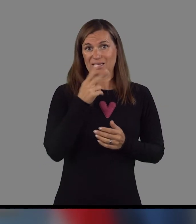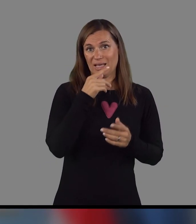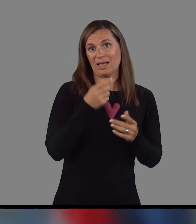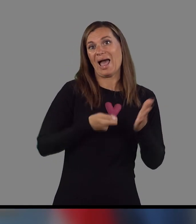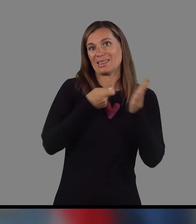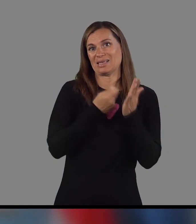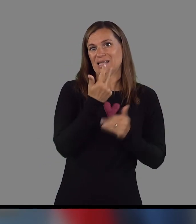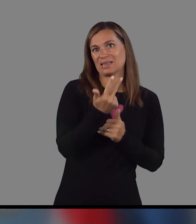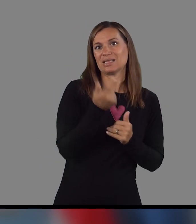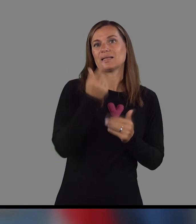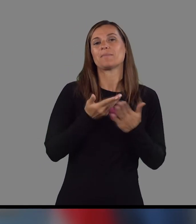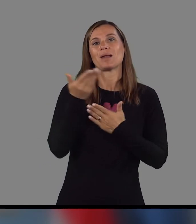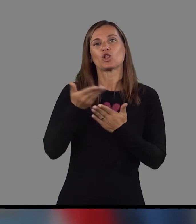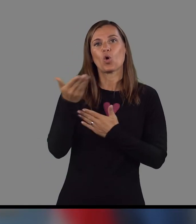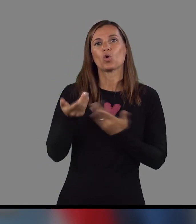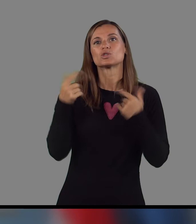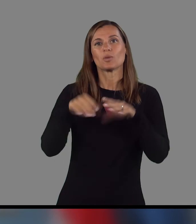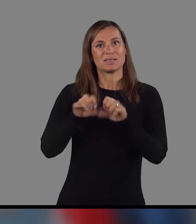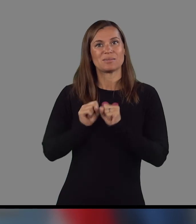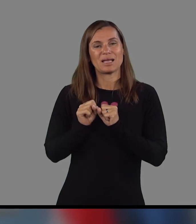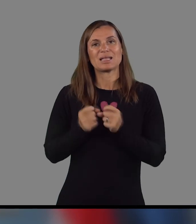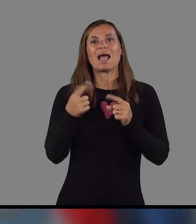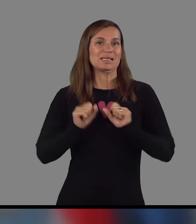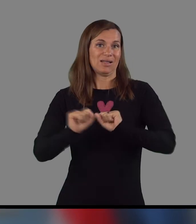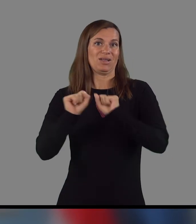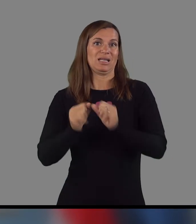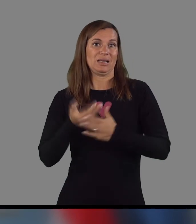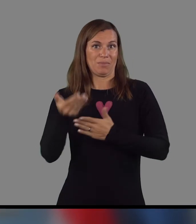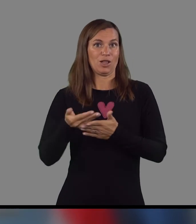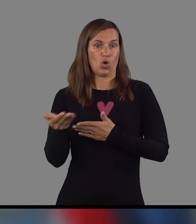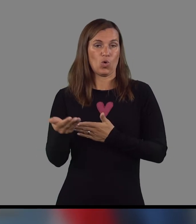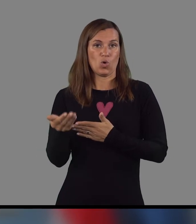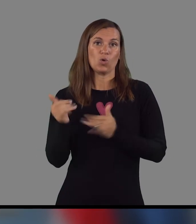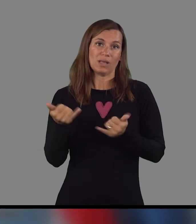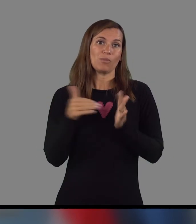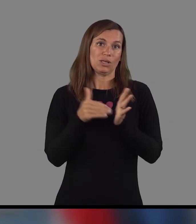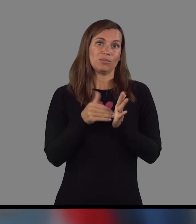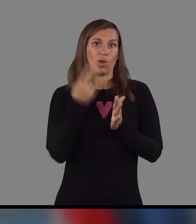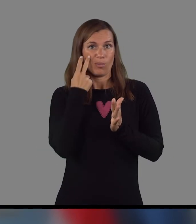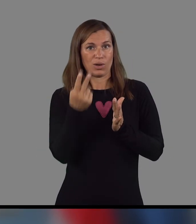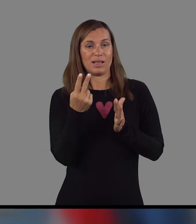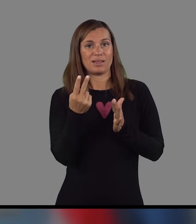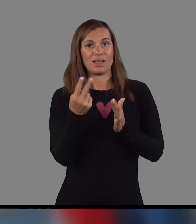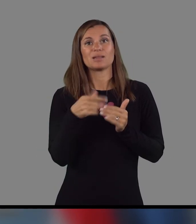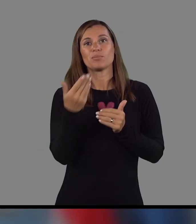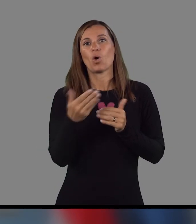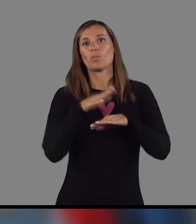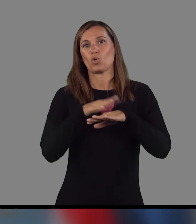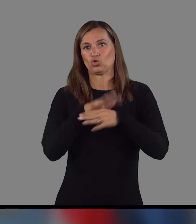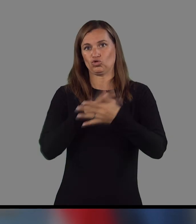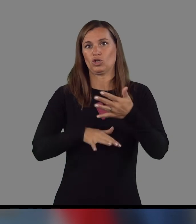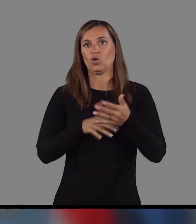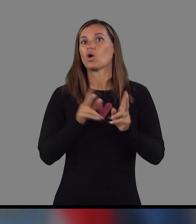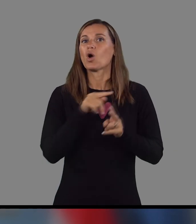Kar se tiče samega anexa 3 in pa predlogov oziroma spretih ali pa zavrnenih predlogov, je pravzaprav potrebno pogledati po